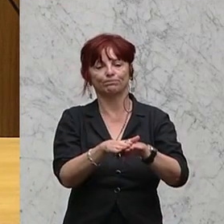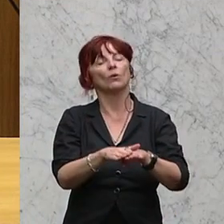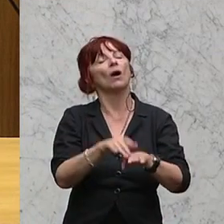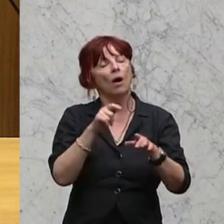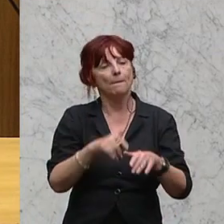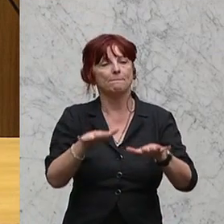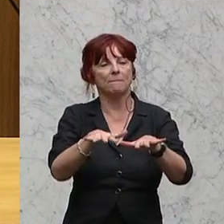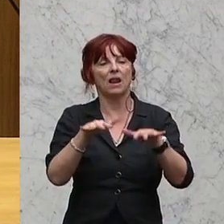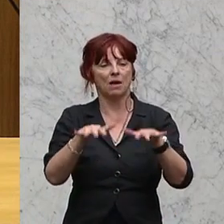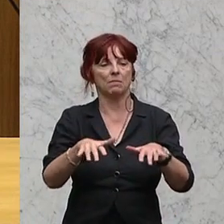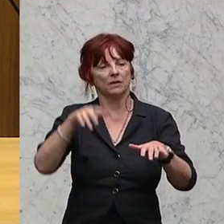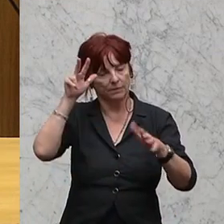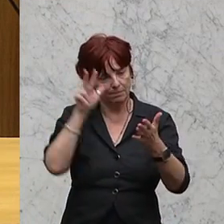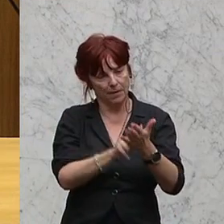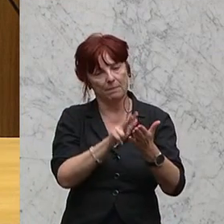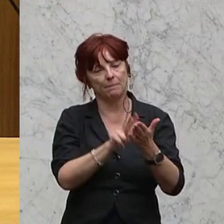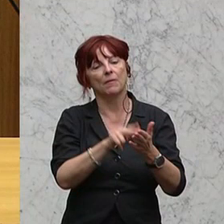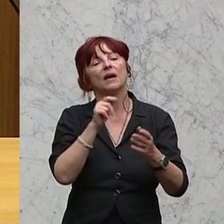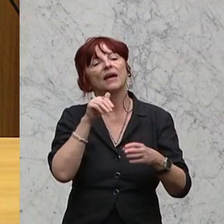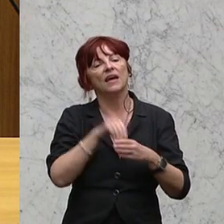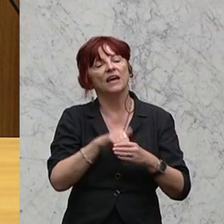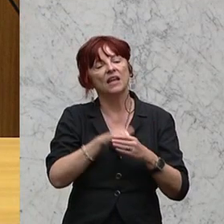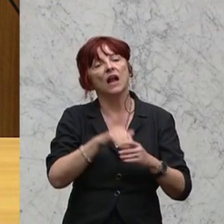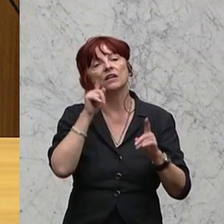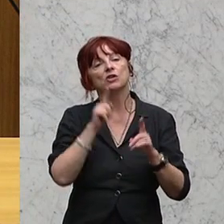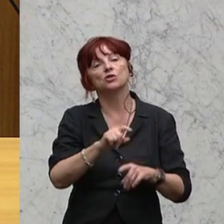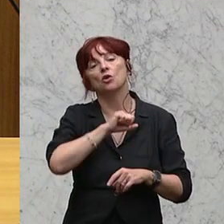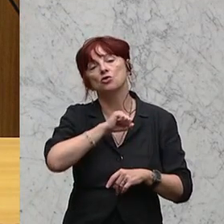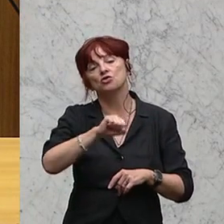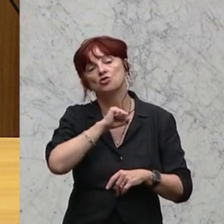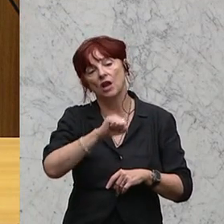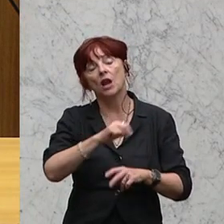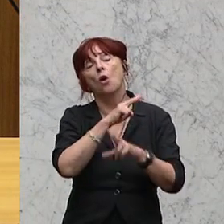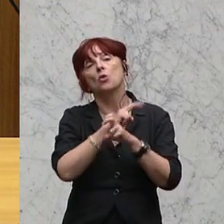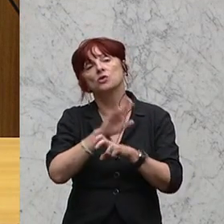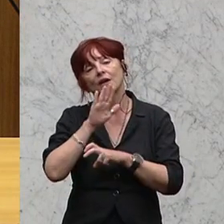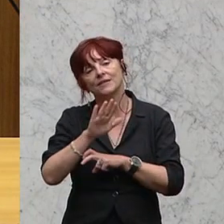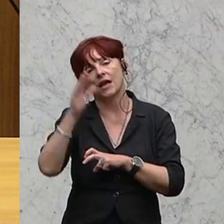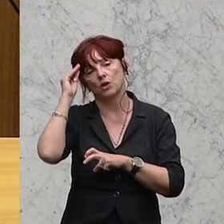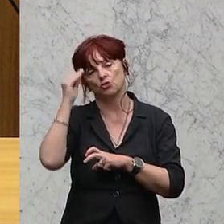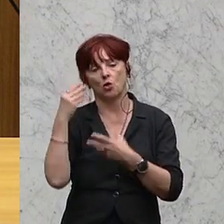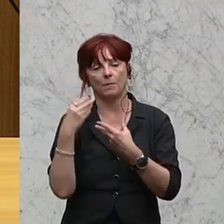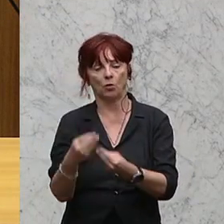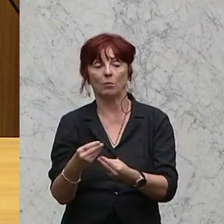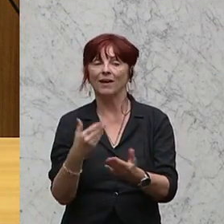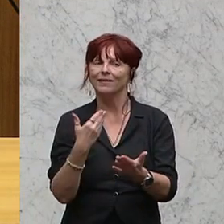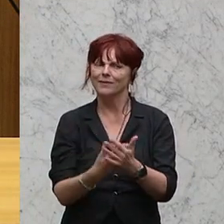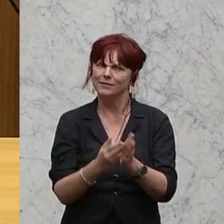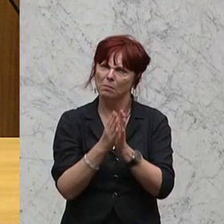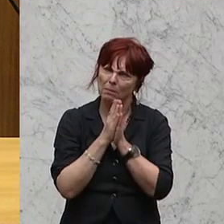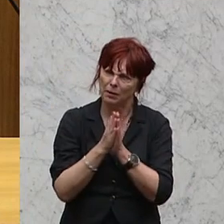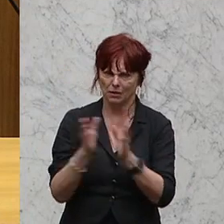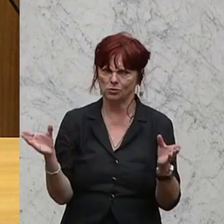zu schicken, damit die Inhalte möglichst rasch bei Österreichs Schülerinnen und Schülern ankommen. In diesem Sinne bitte ich Sie um